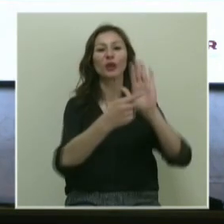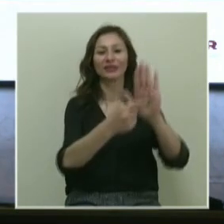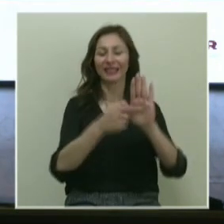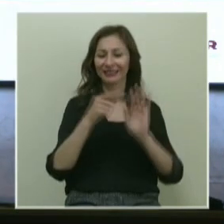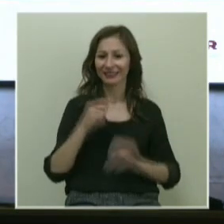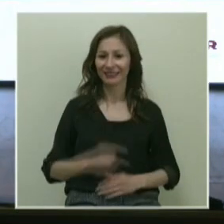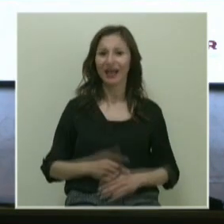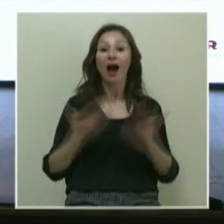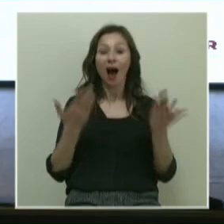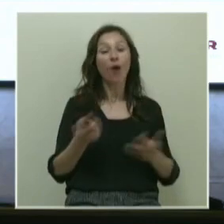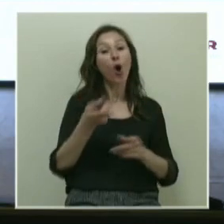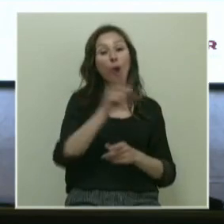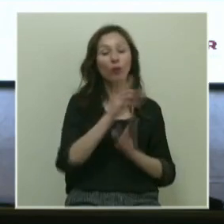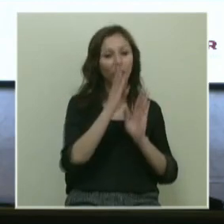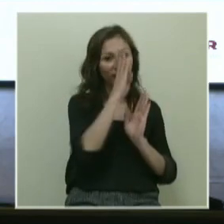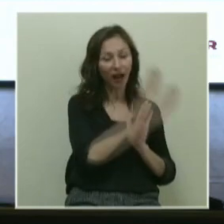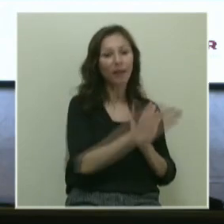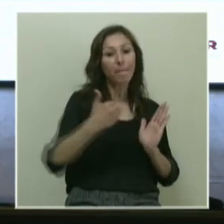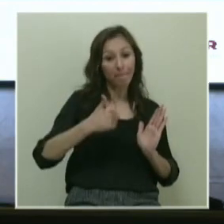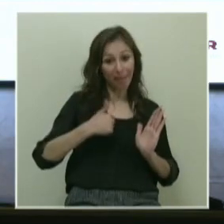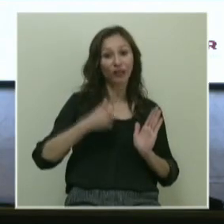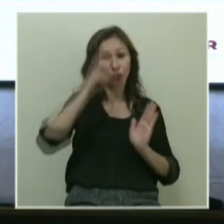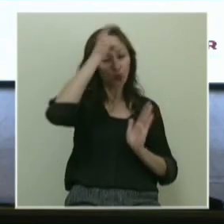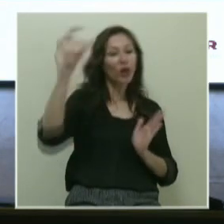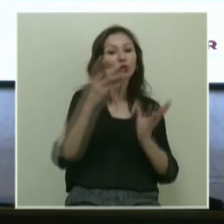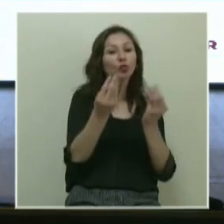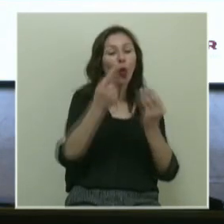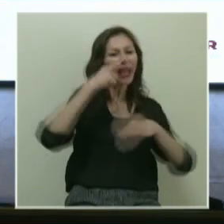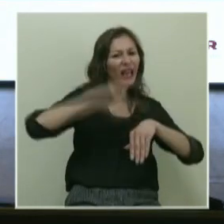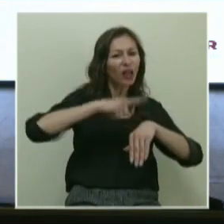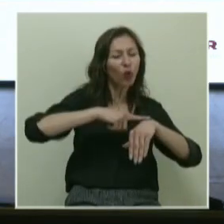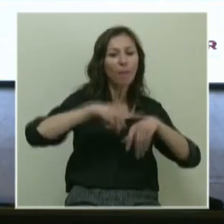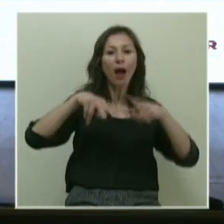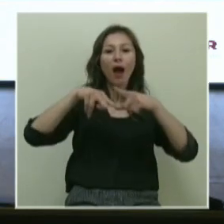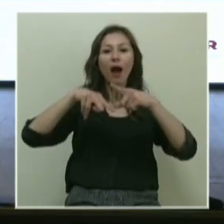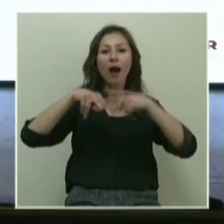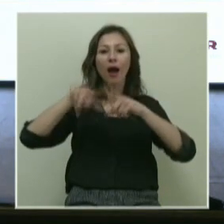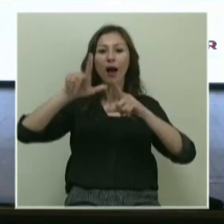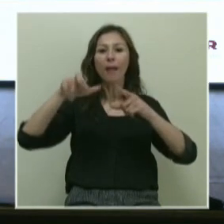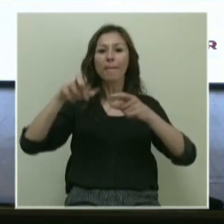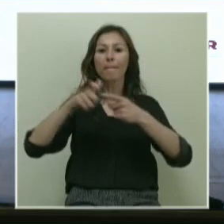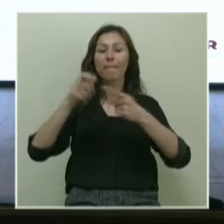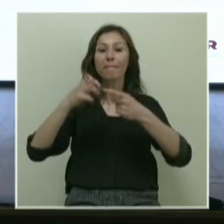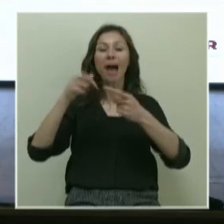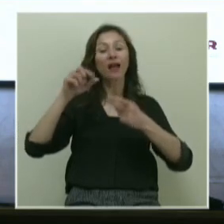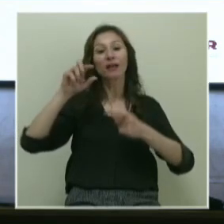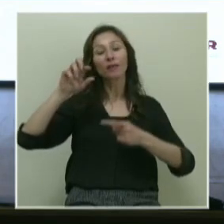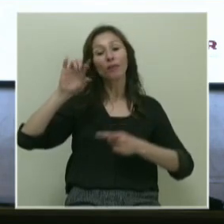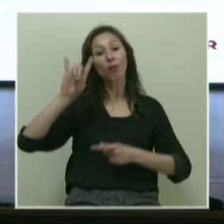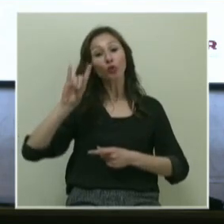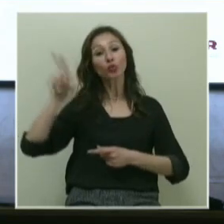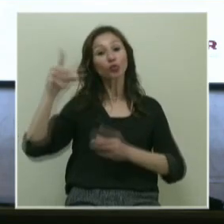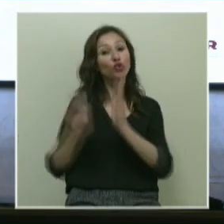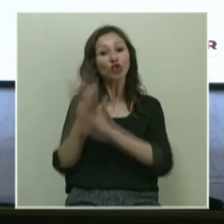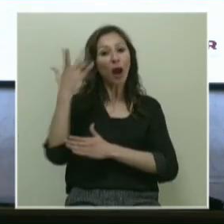göstermeye. Ama öbür taraftan ben Türkiye'ye çok inanıyorum. Çünkü Alper Bozkurt'u çıkartmayı başardığınıza göre, Nobel'ler